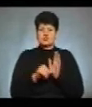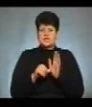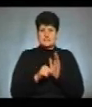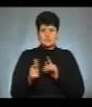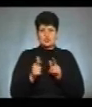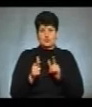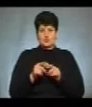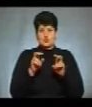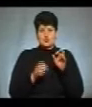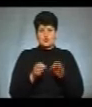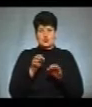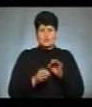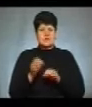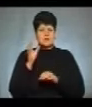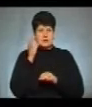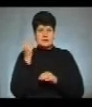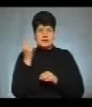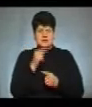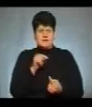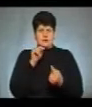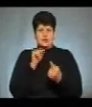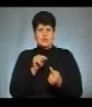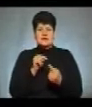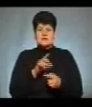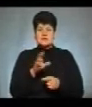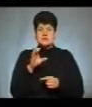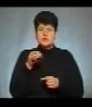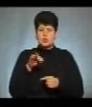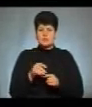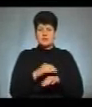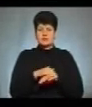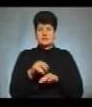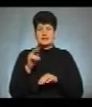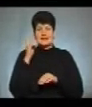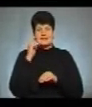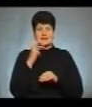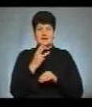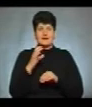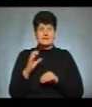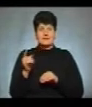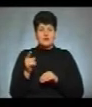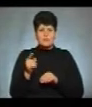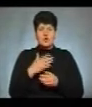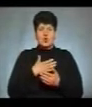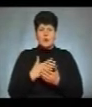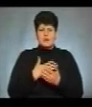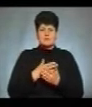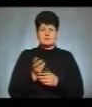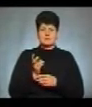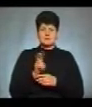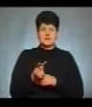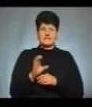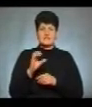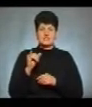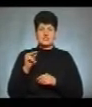судових слухань. З першим протестом проти будівництва котельні на вулиці Київській 3С у Тернополі громадські активісти вийшли у